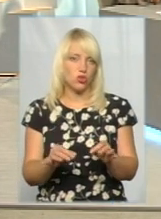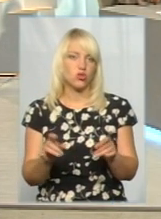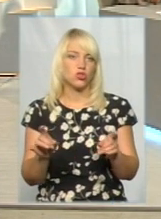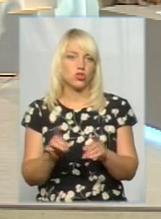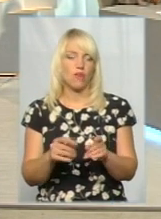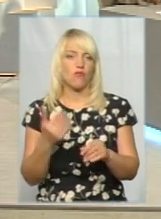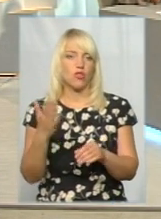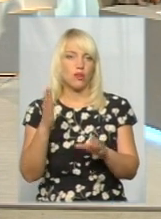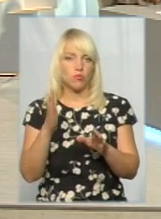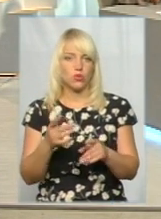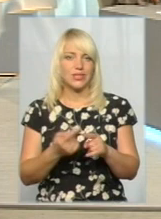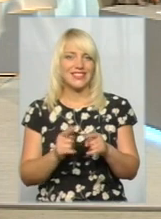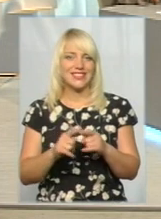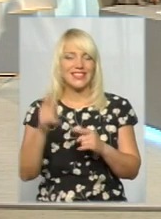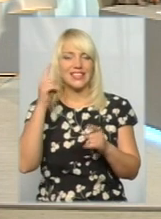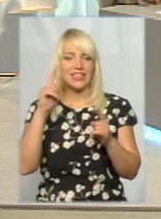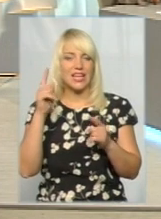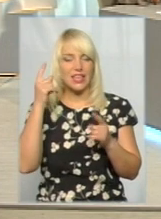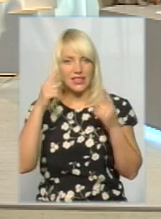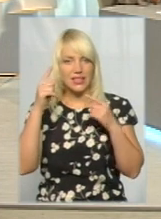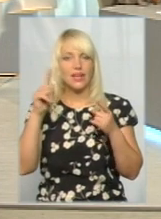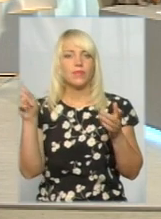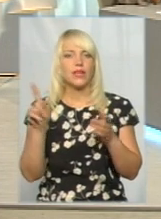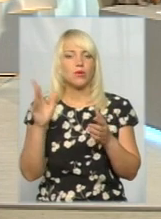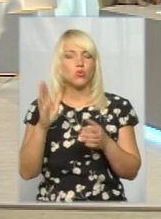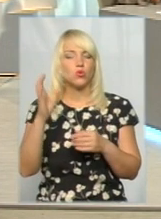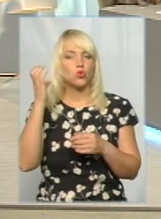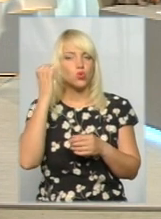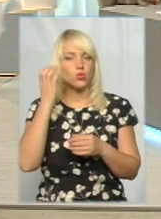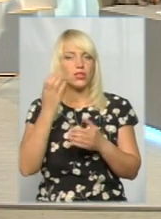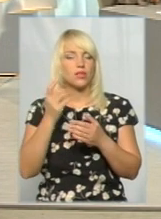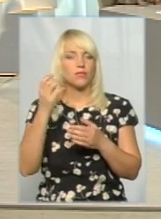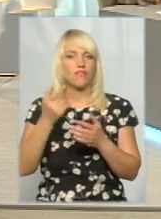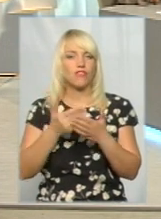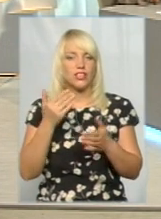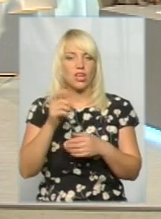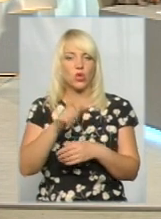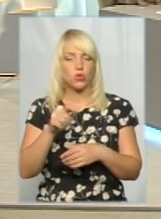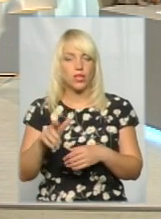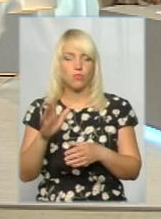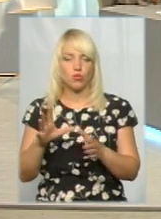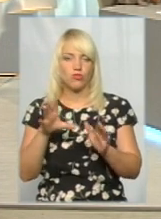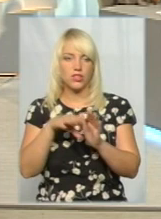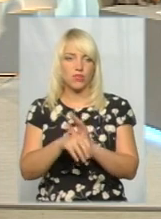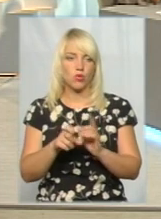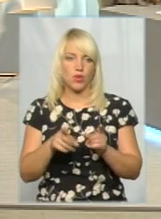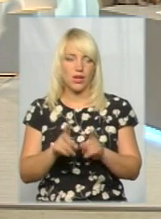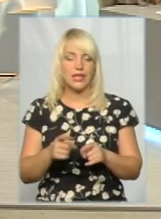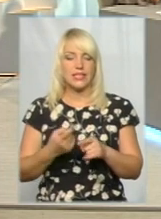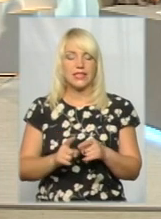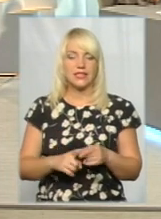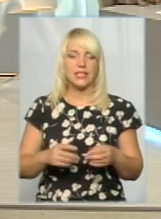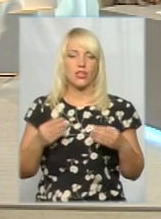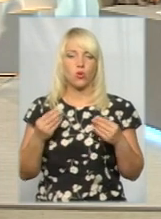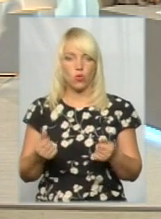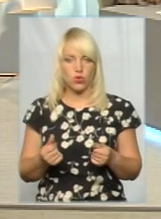ті ідеї, які чути від мешканців, втілювати в реальність. За ці кошти, а договір підписаний